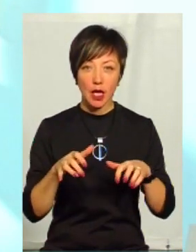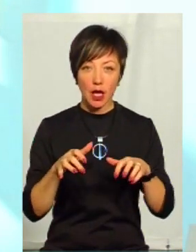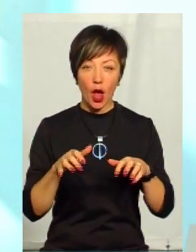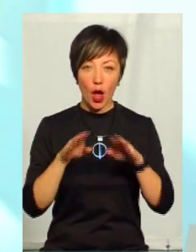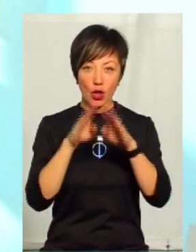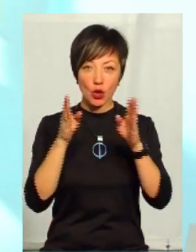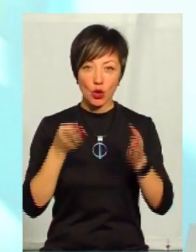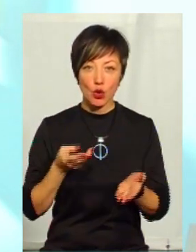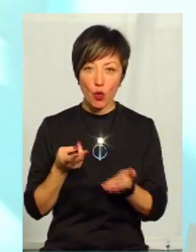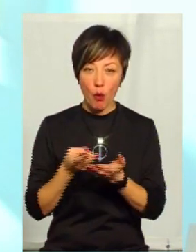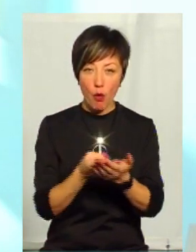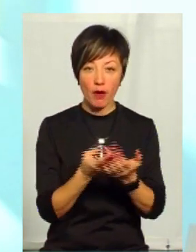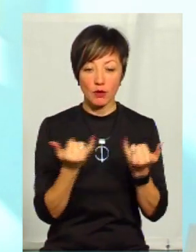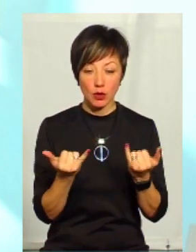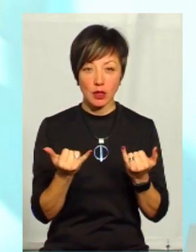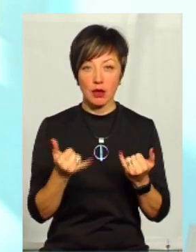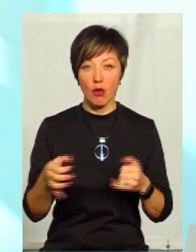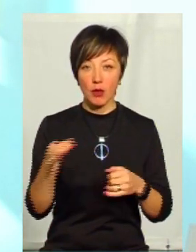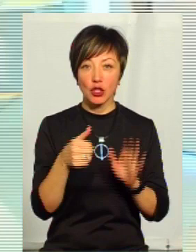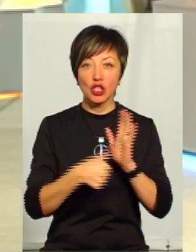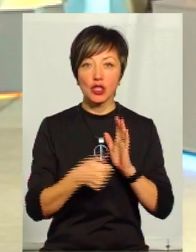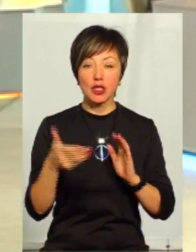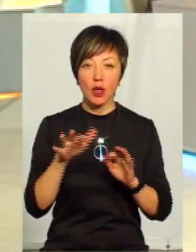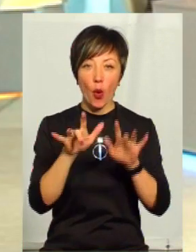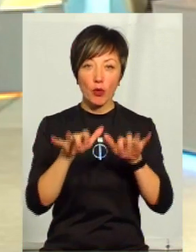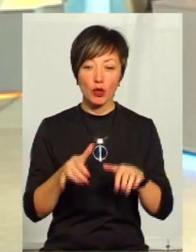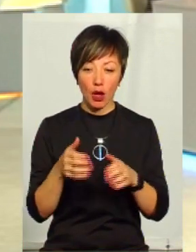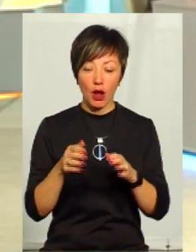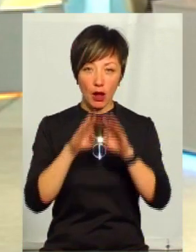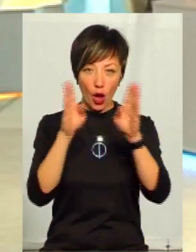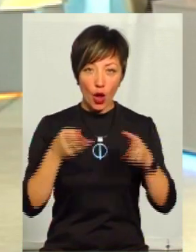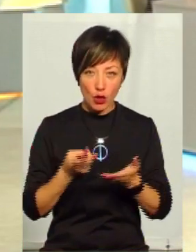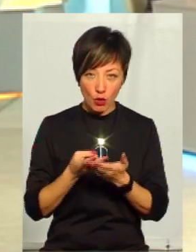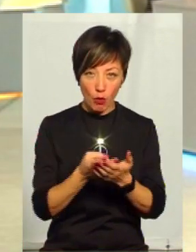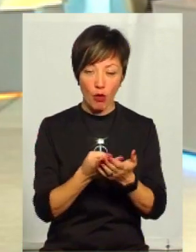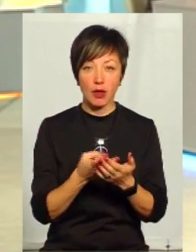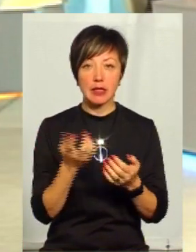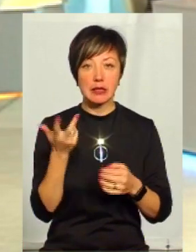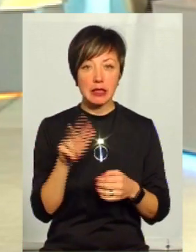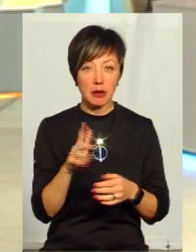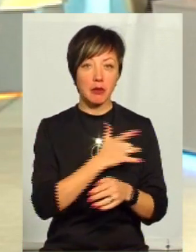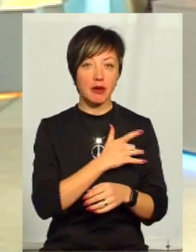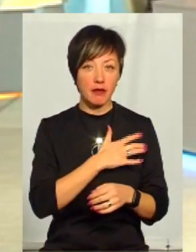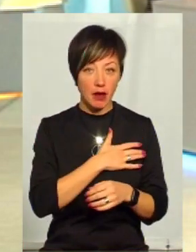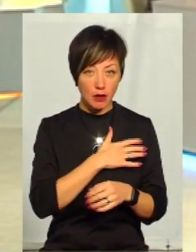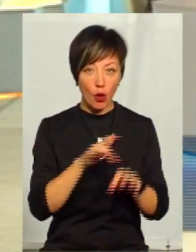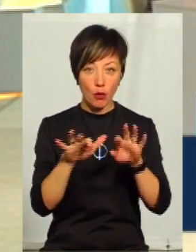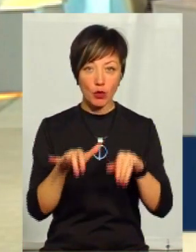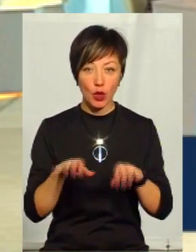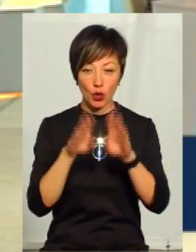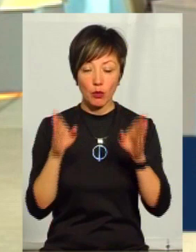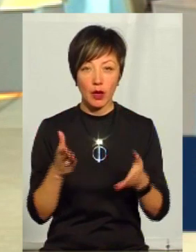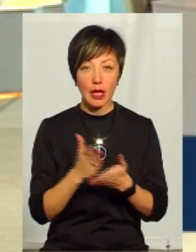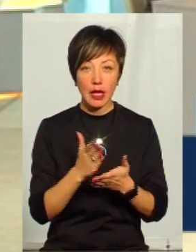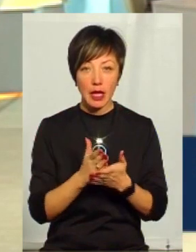на сьогоднішній день в нас на території області 6 комп'ютерних томографів. Правда, з них три – приватних комп'ютерних томограф.